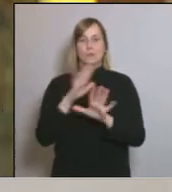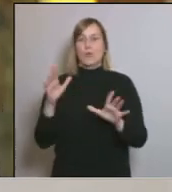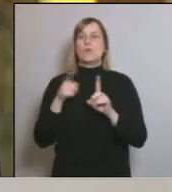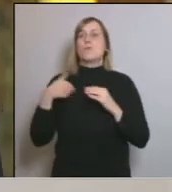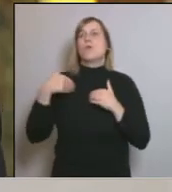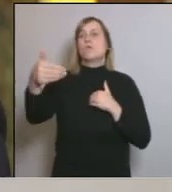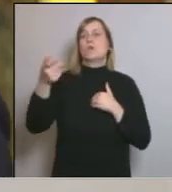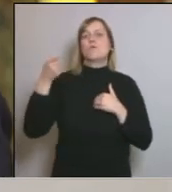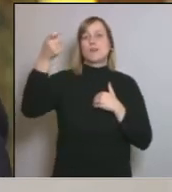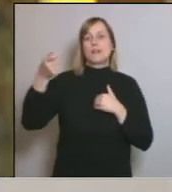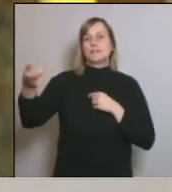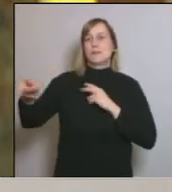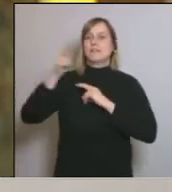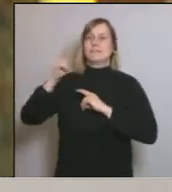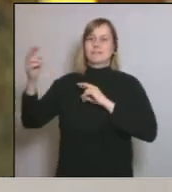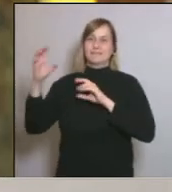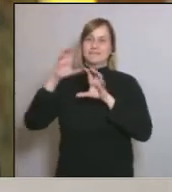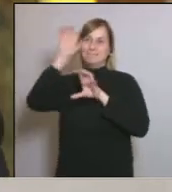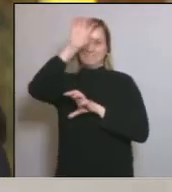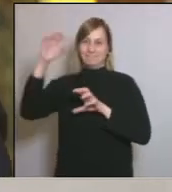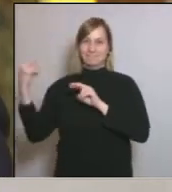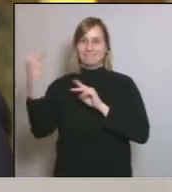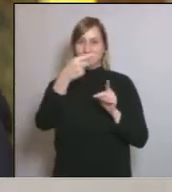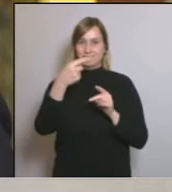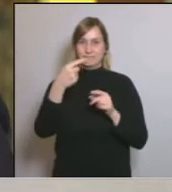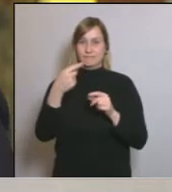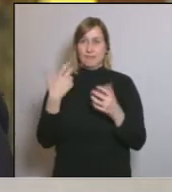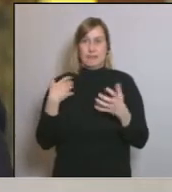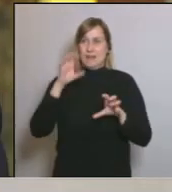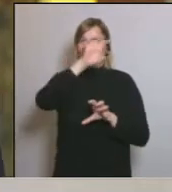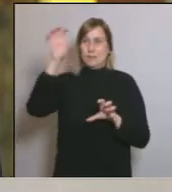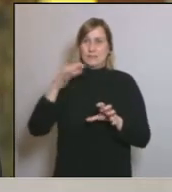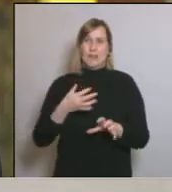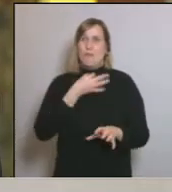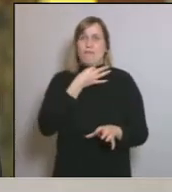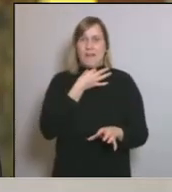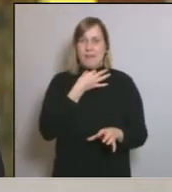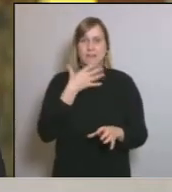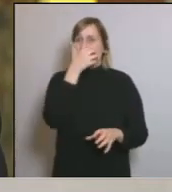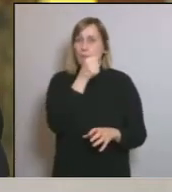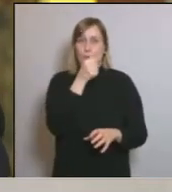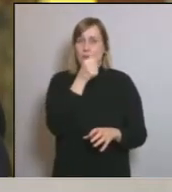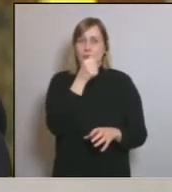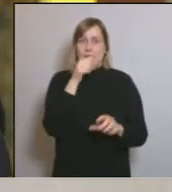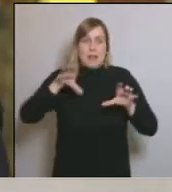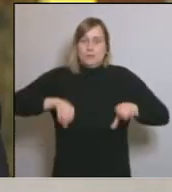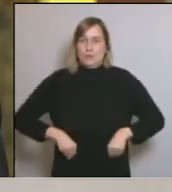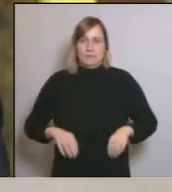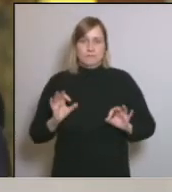finançament de les comunitats autònomes exhaustes, ofegades, no poden assumir.